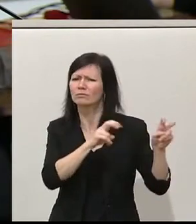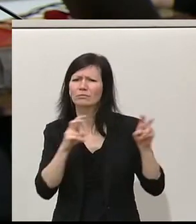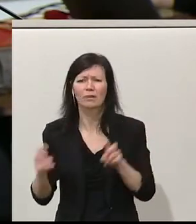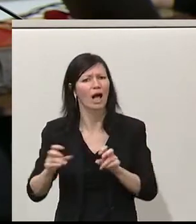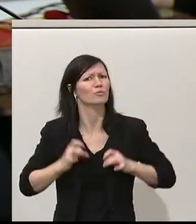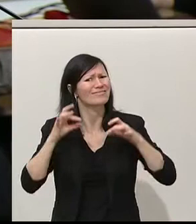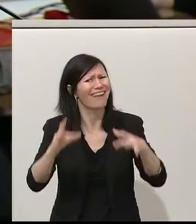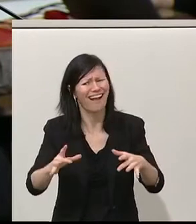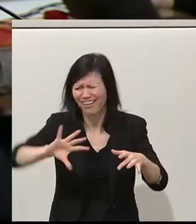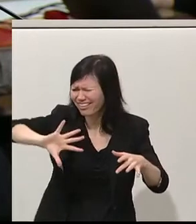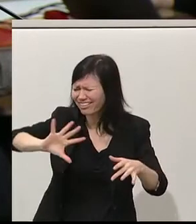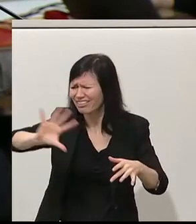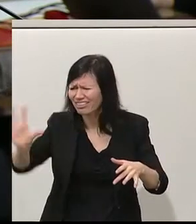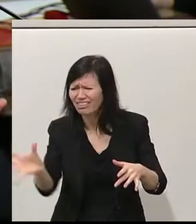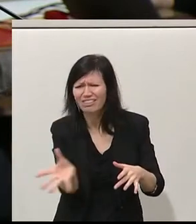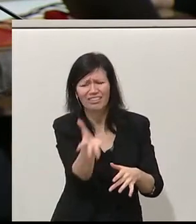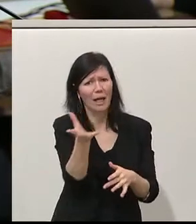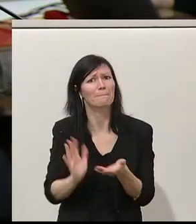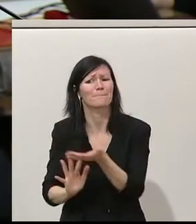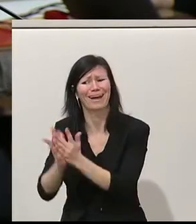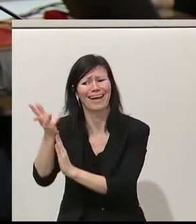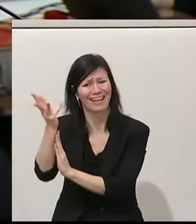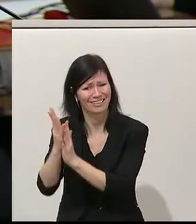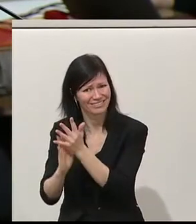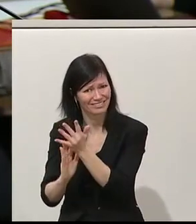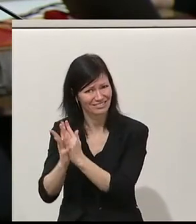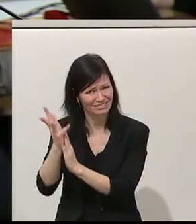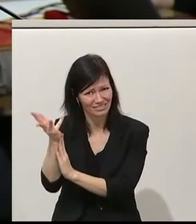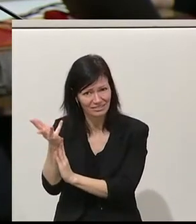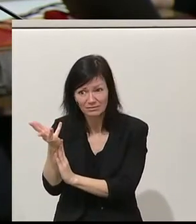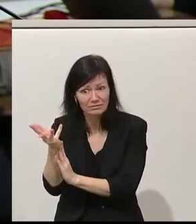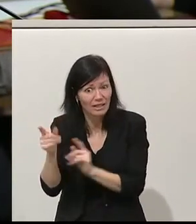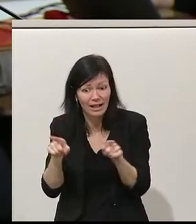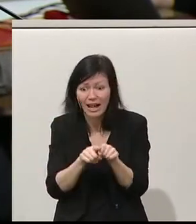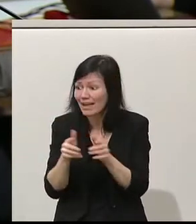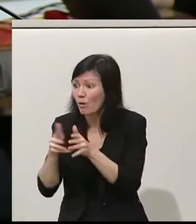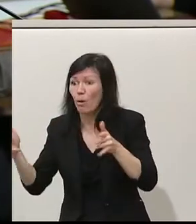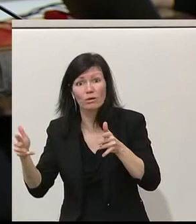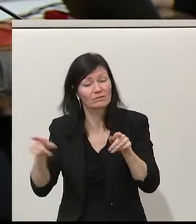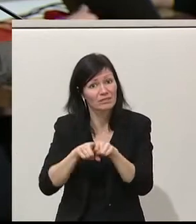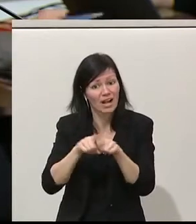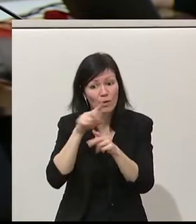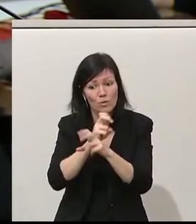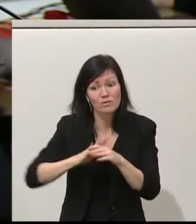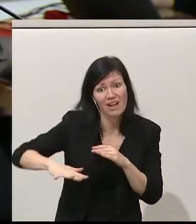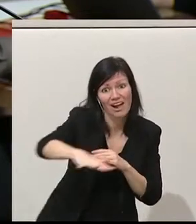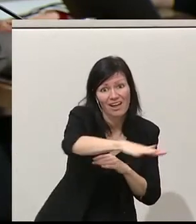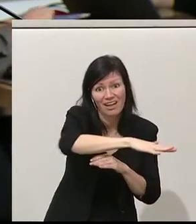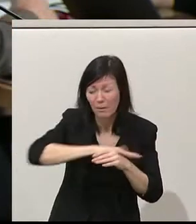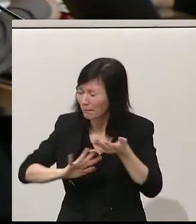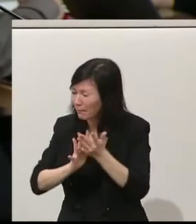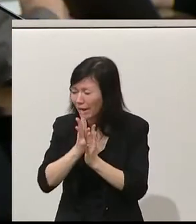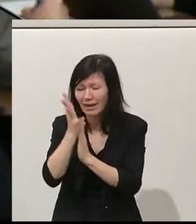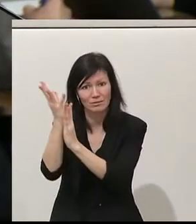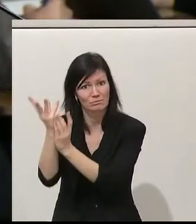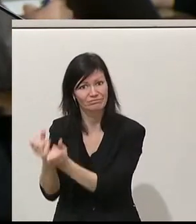Kontinent, mittlerweile auf der Fläche Österreichs. Aber wir müssen gar nicht so weit schauen, wir müssen